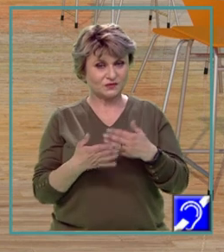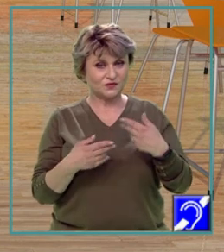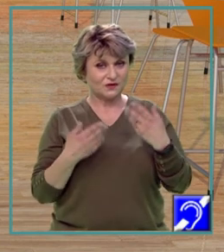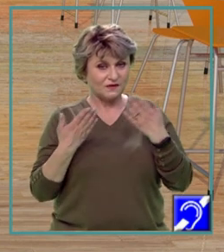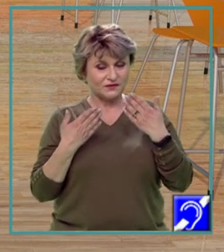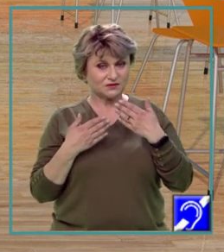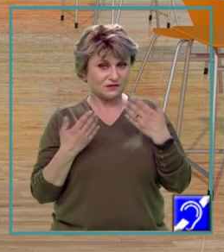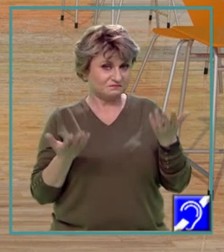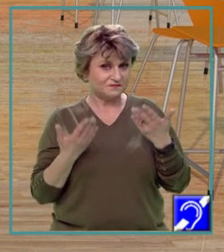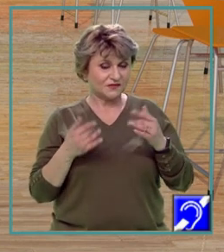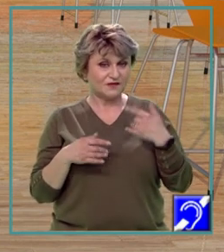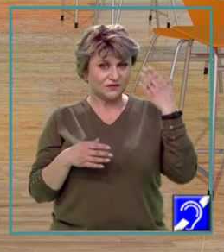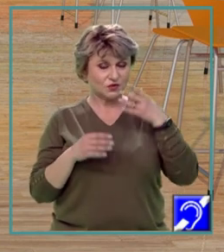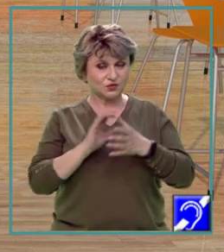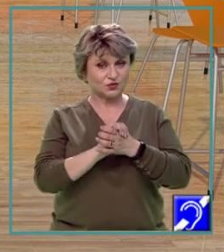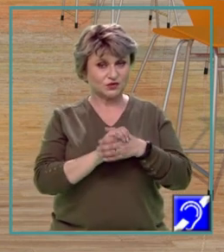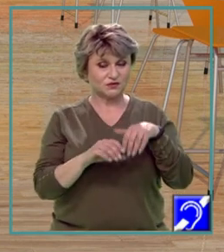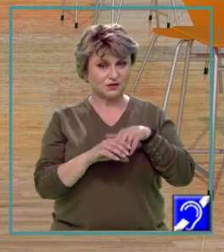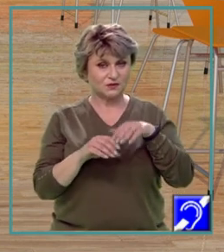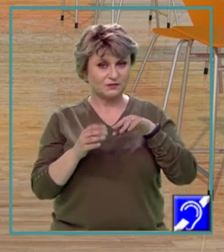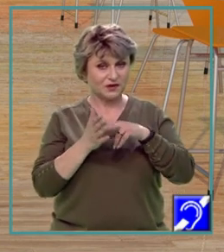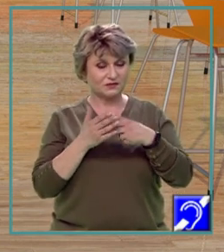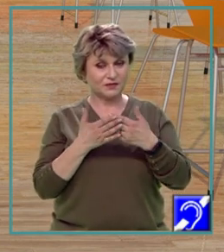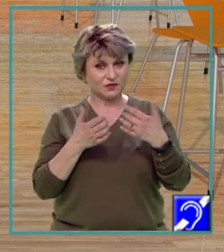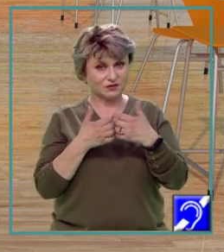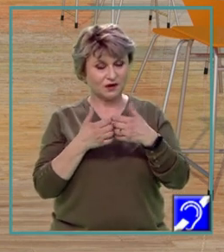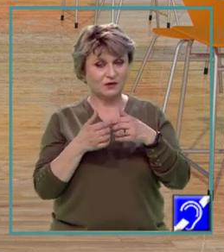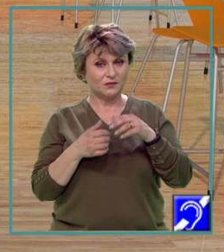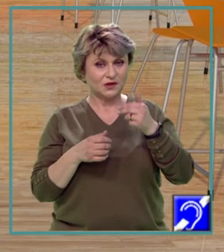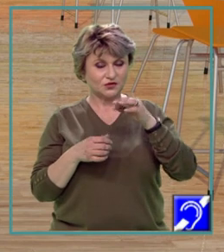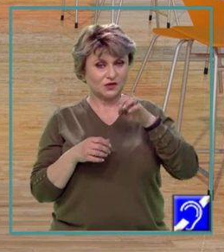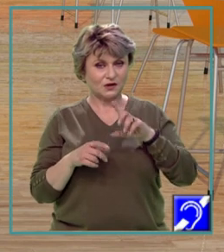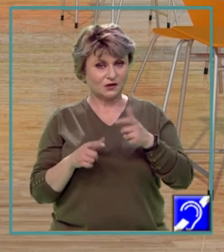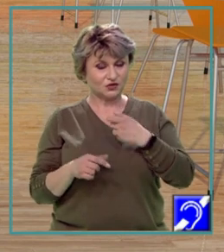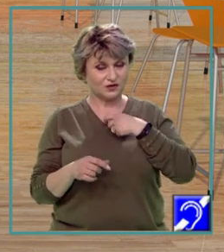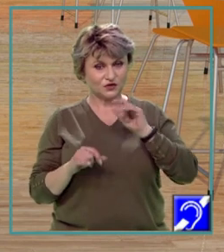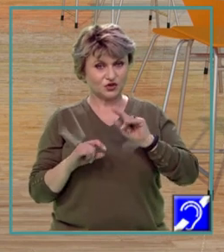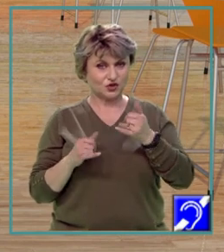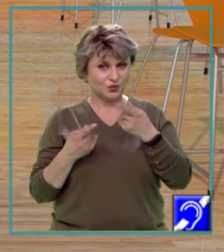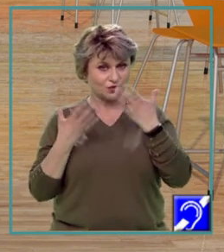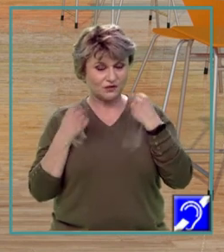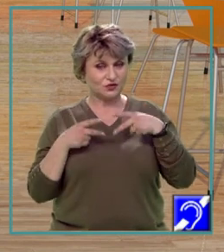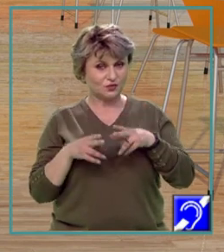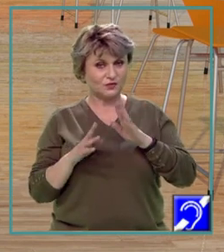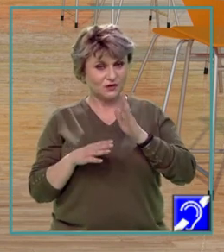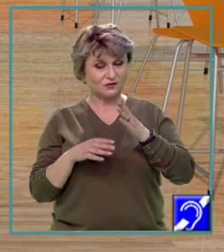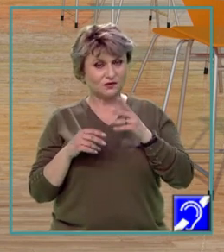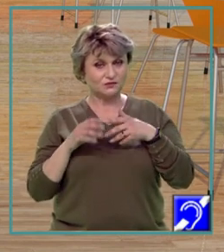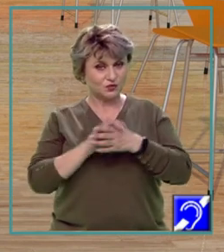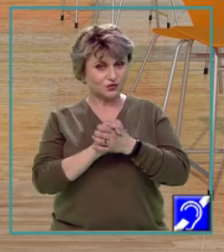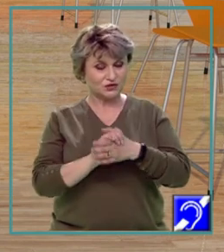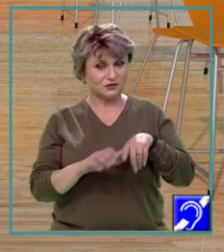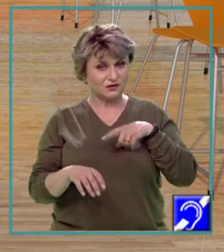eficientă, vă doresc succes în pregătirea pentru examenul național la geografie și nu uitați că drumul către succes